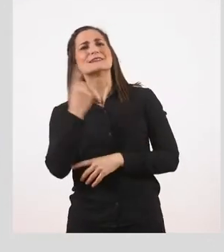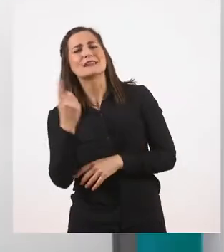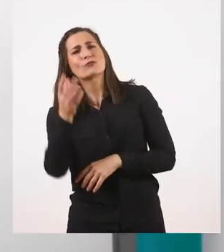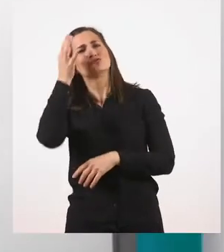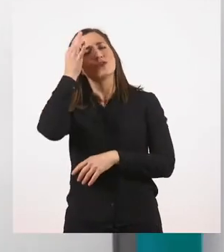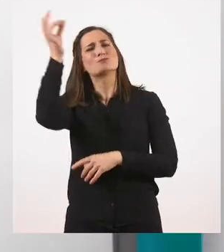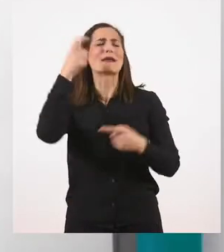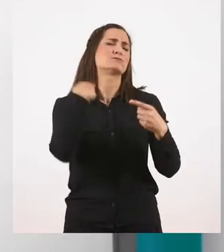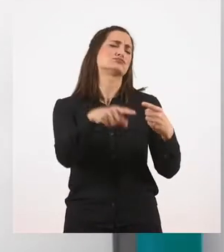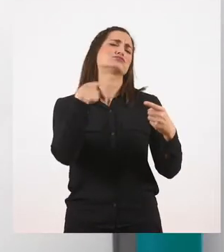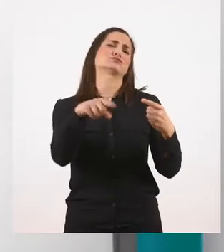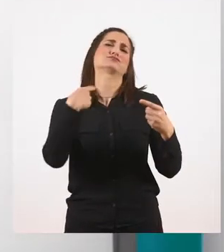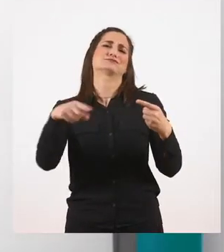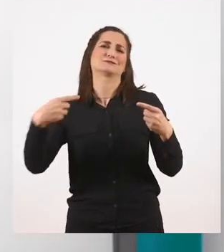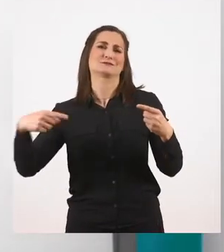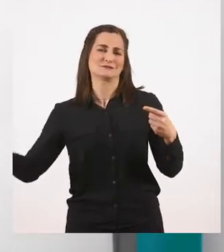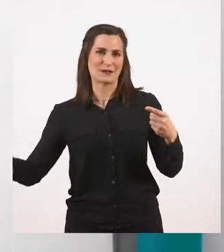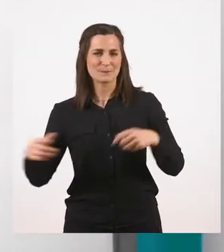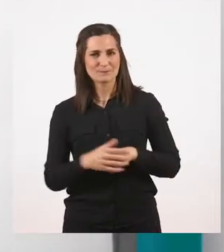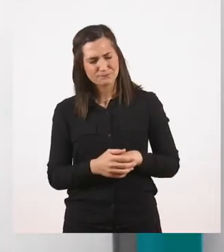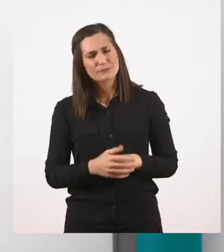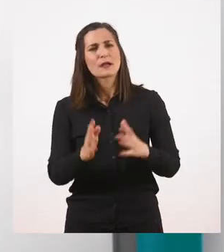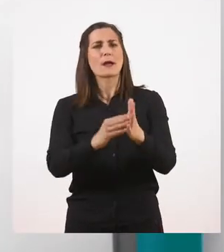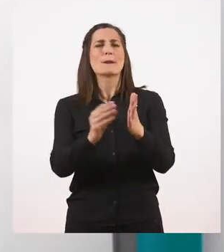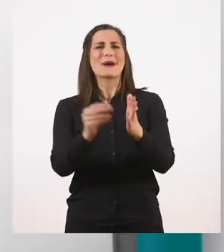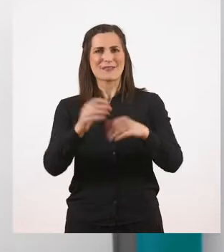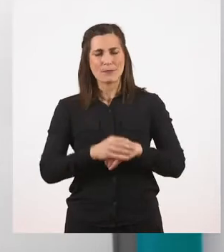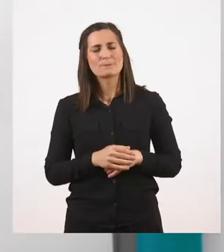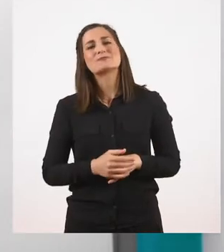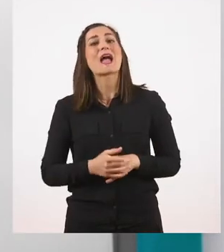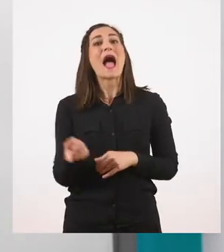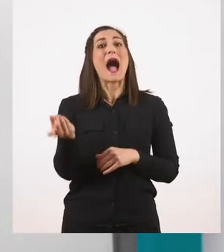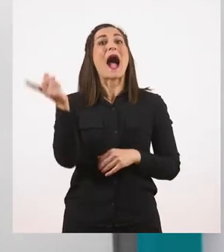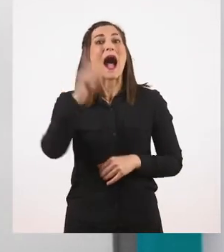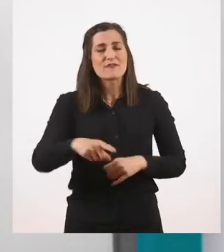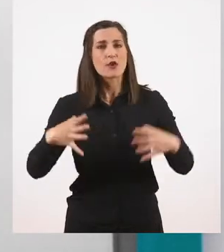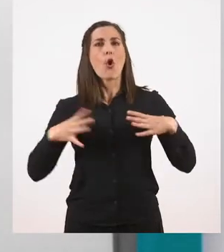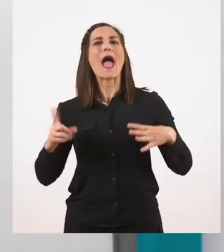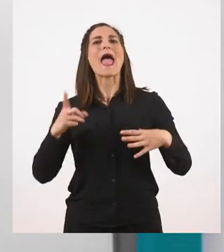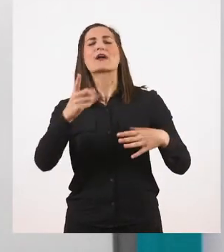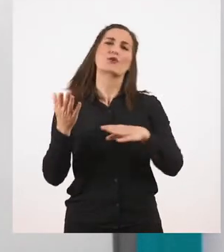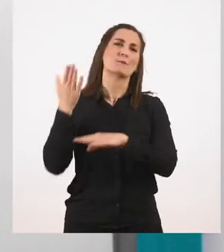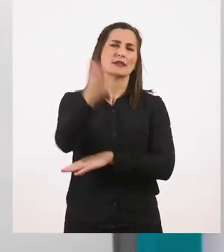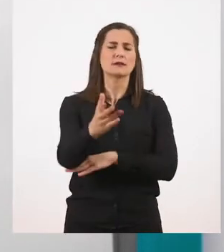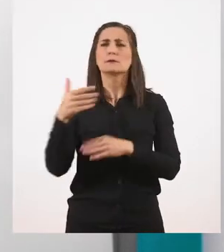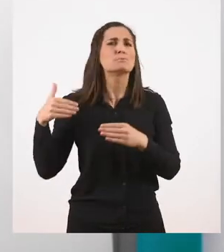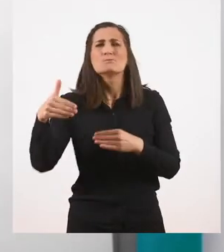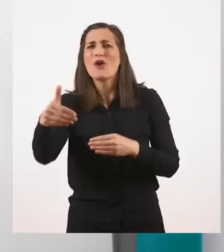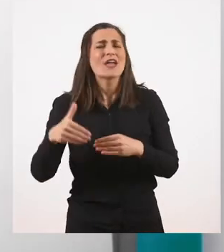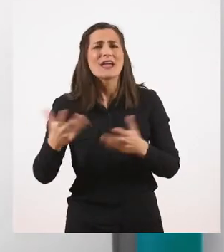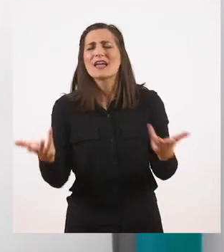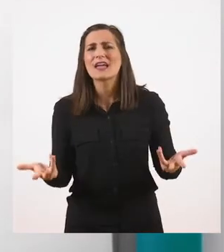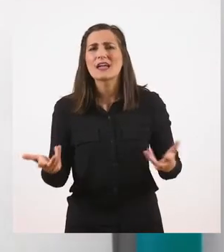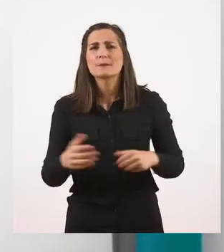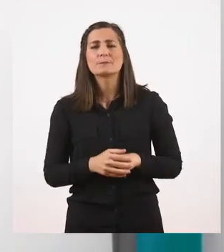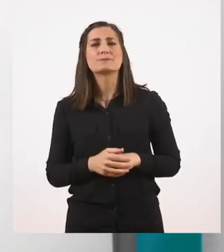πάνια και πάρα πολλά άλλα. Στα παραδείγματα, αύριο θα πάμε εκδρομή. Πότε, η λέξη που απαντά στην